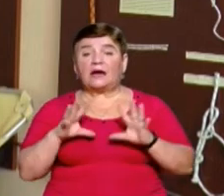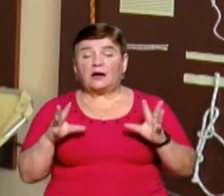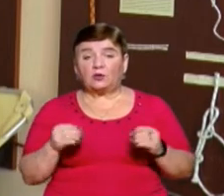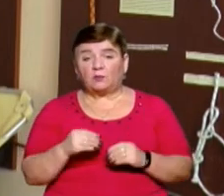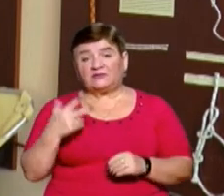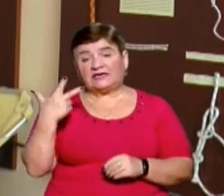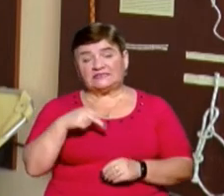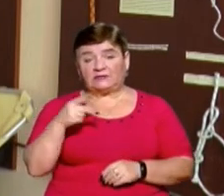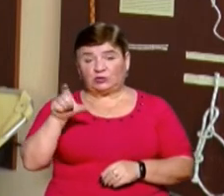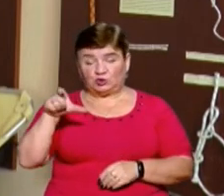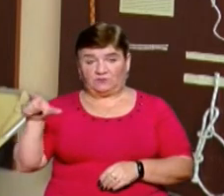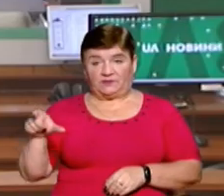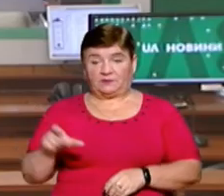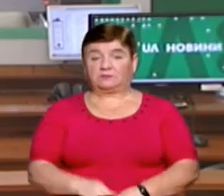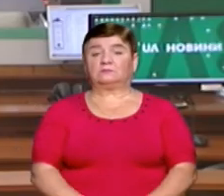десь порядка 30 чоловік.